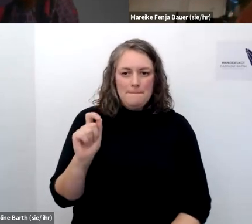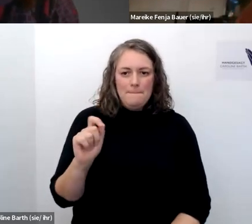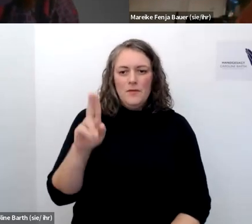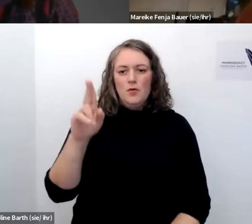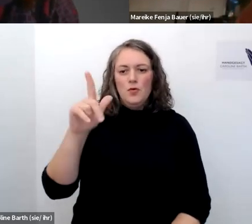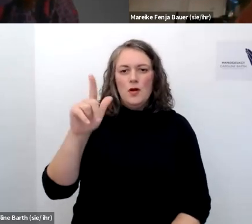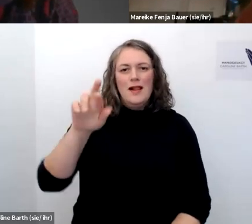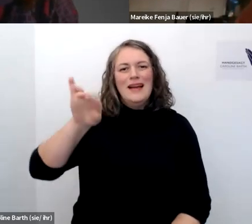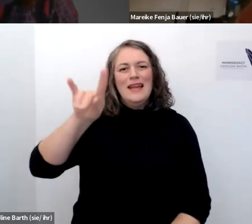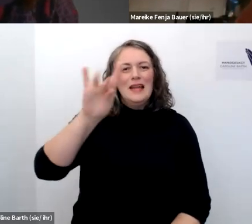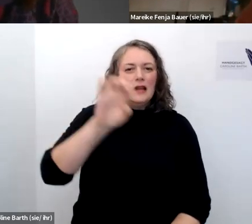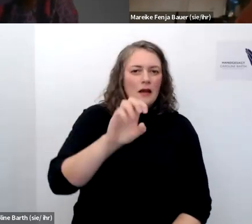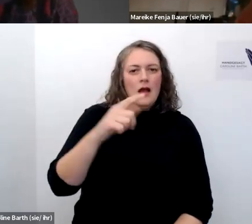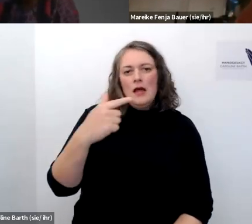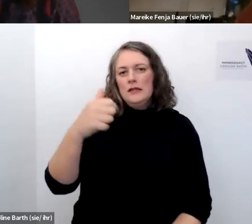rieke taugert